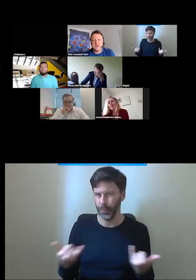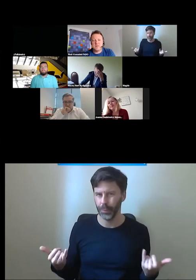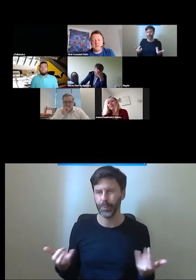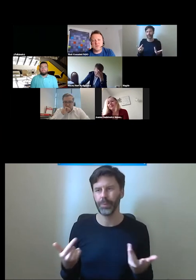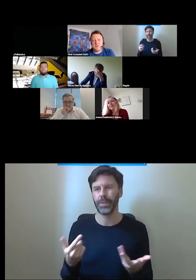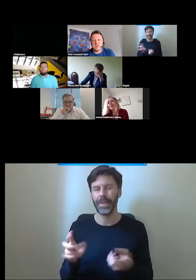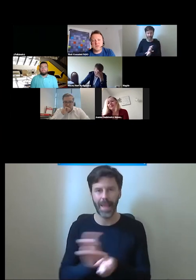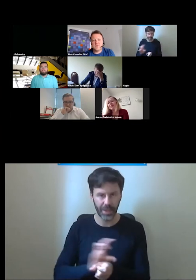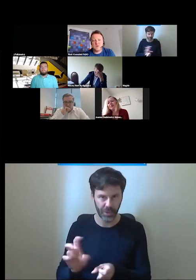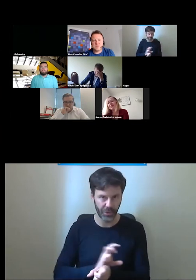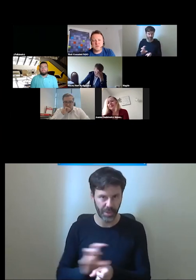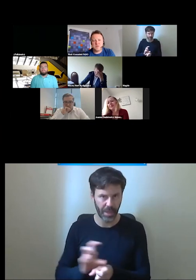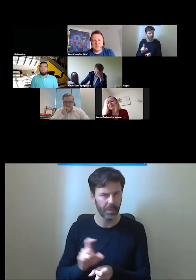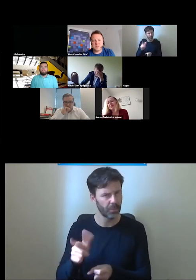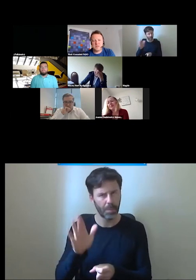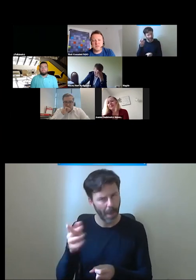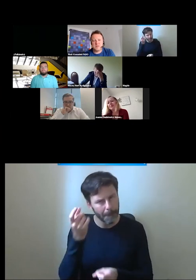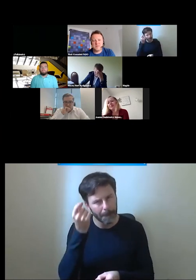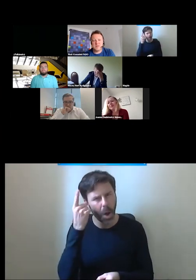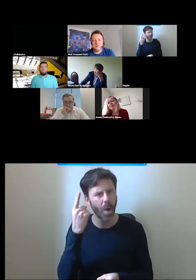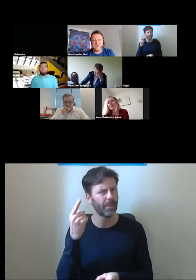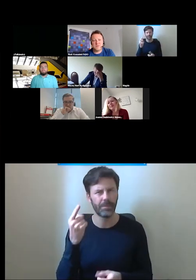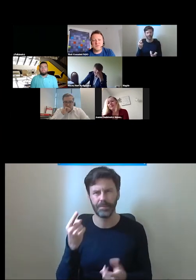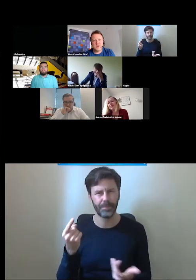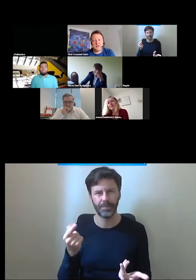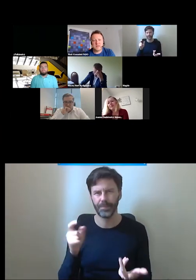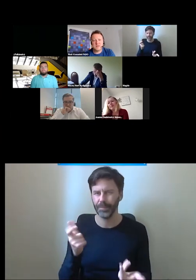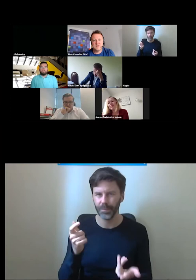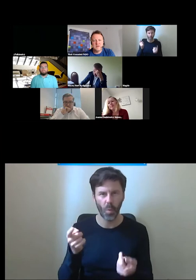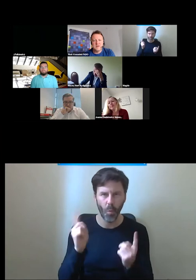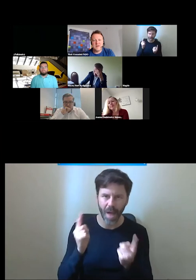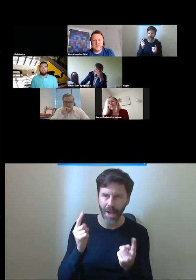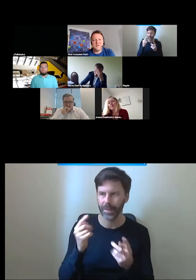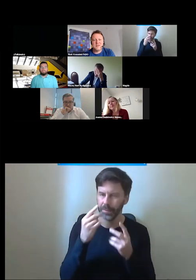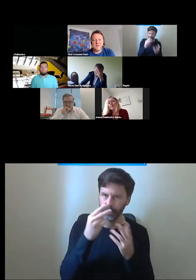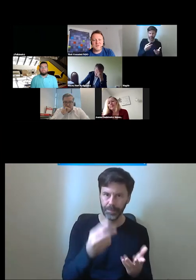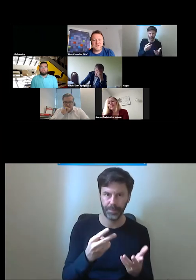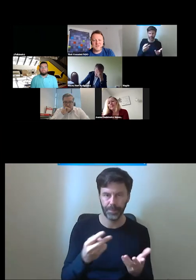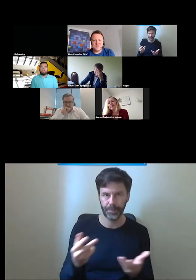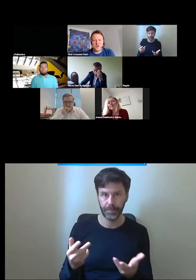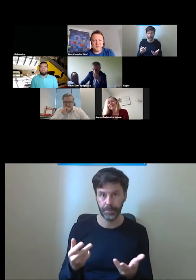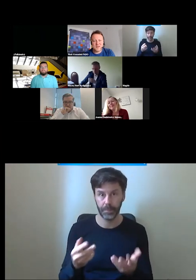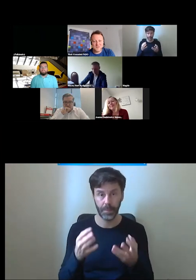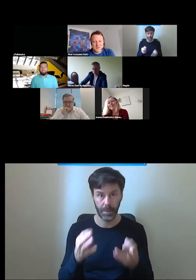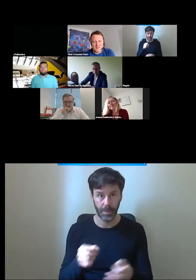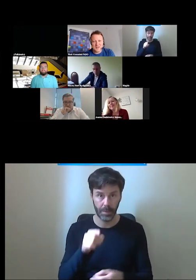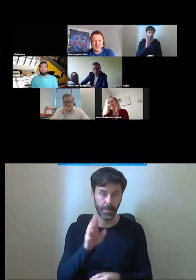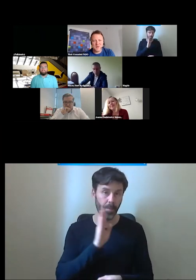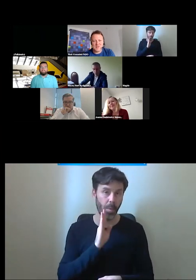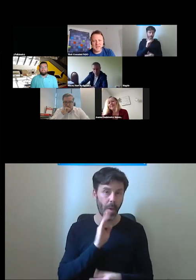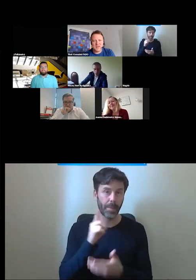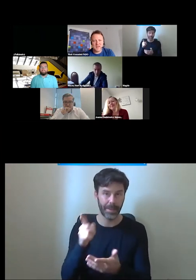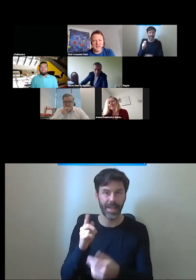gdzieś tam by Ci się nasuwało czy są jakieś takie rzeczy na które chciałbyś zwrócić uwagę że no teraz będziesz też roli takiej właśnie